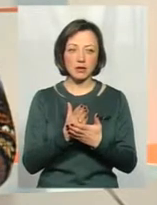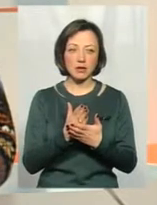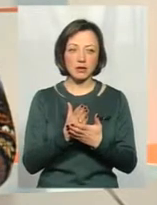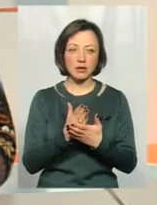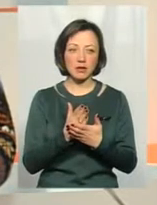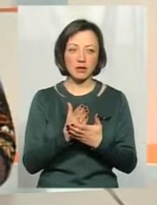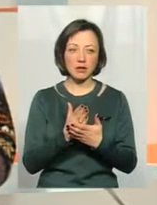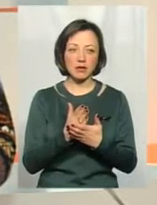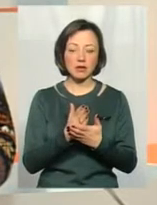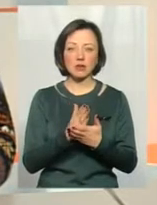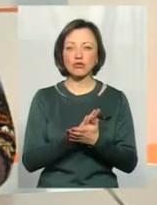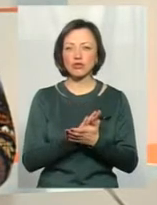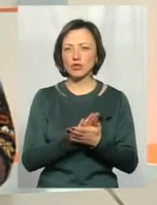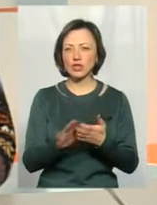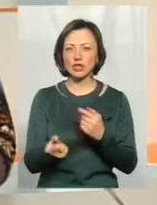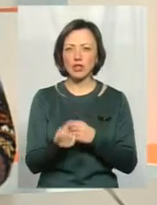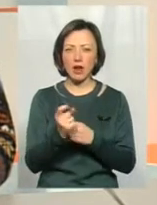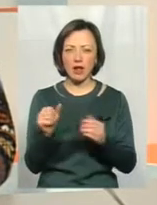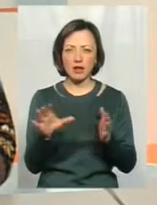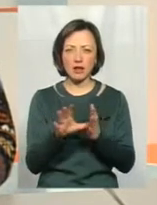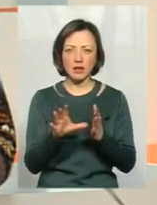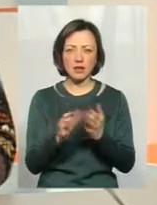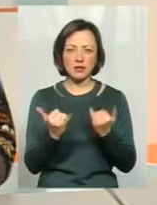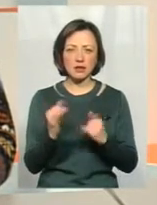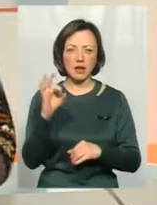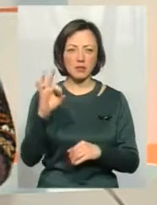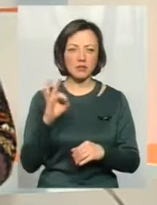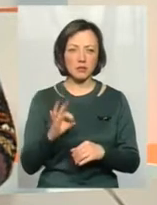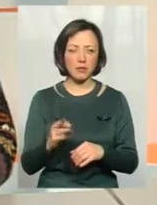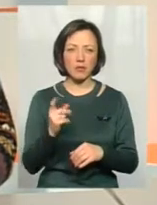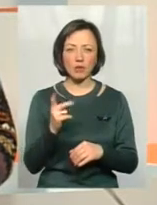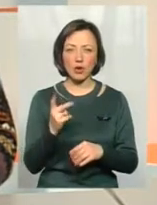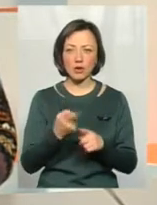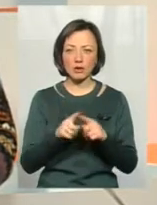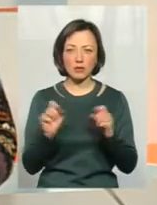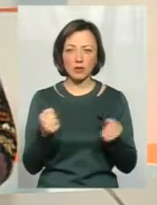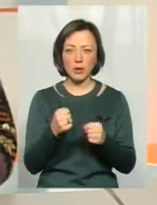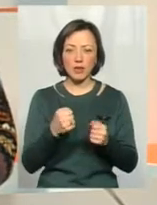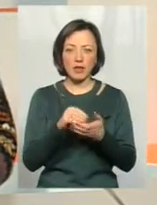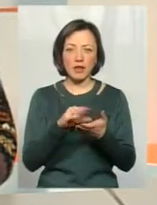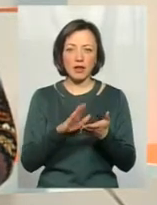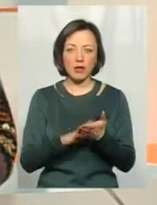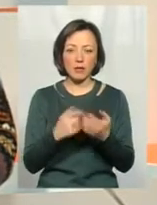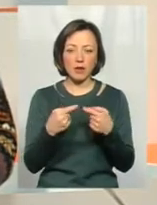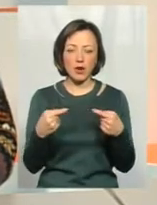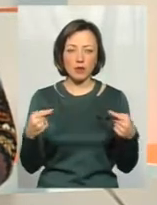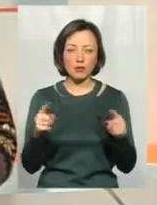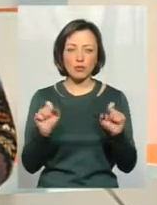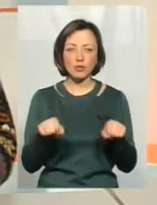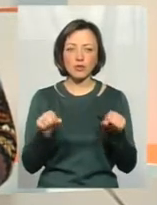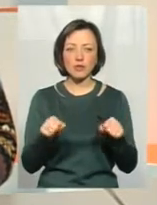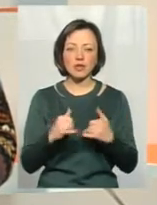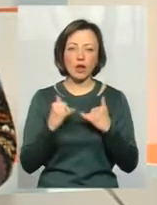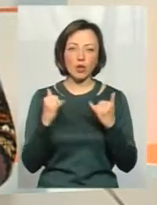числи дежерел. Зараз цей відсоток сягає півтора, це апельолій неможливо, ми декларуємо якісь речі, щоб, можливо,